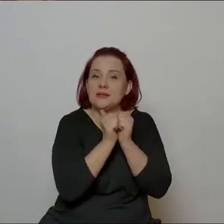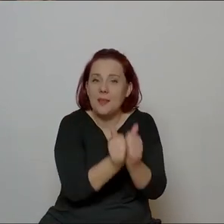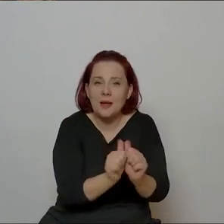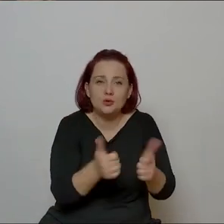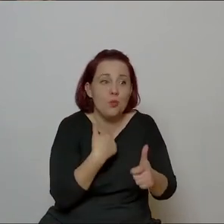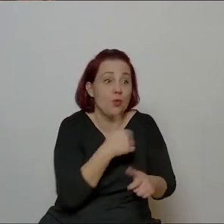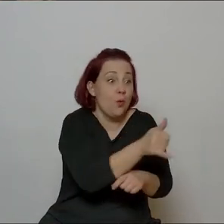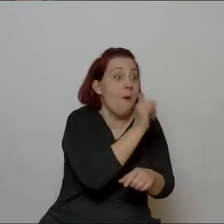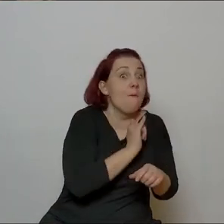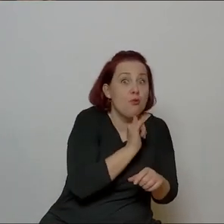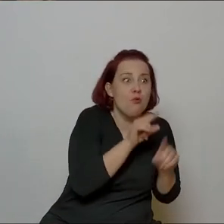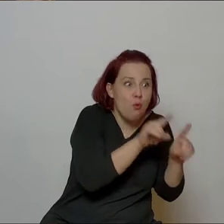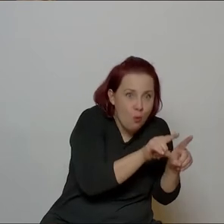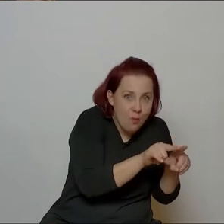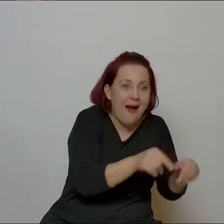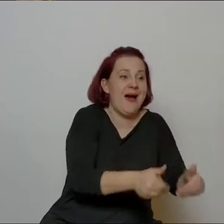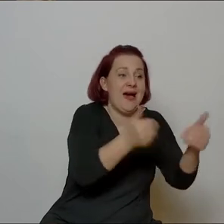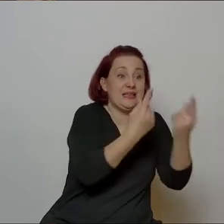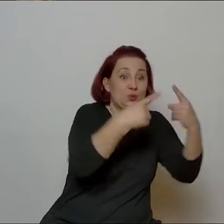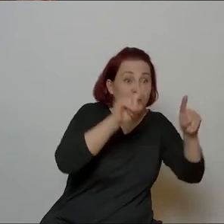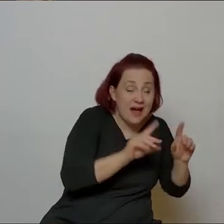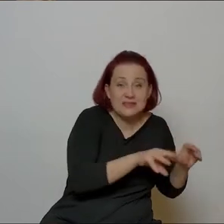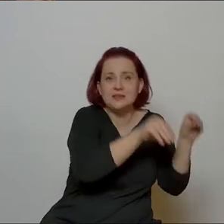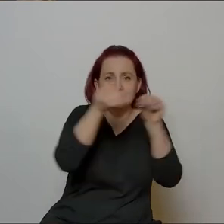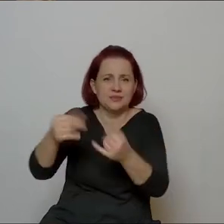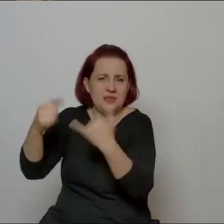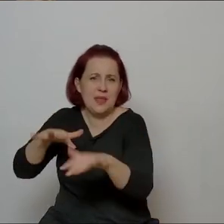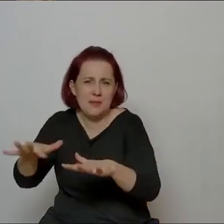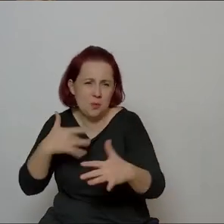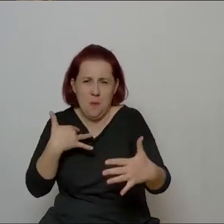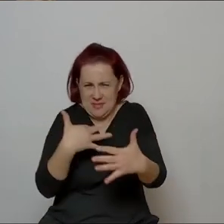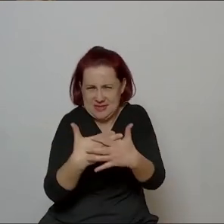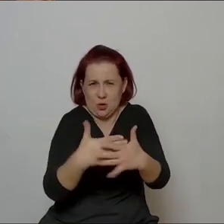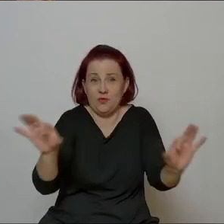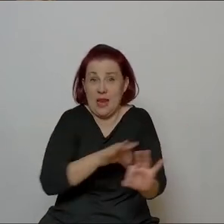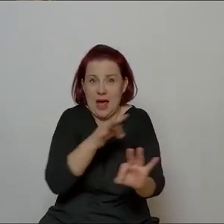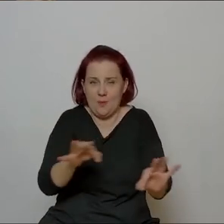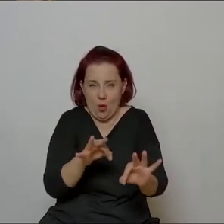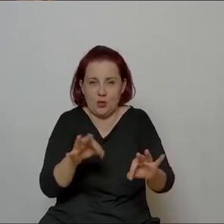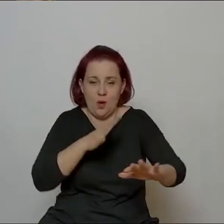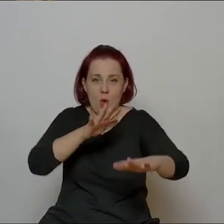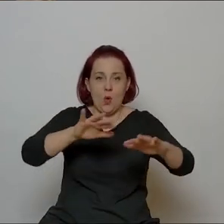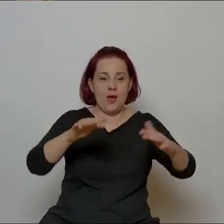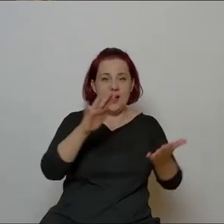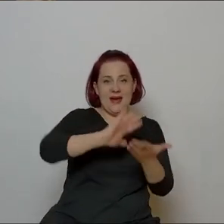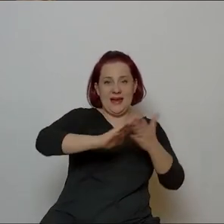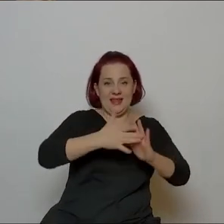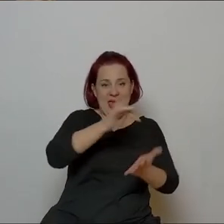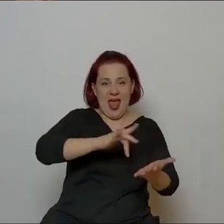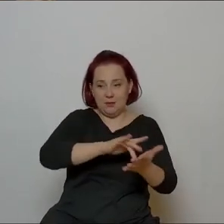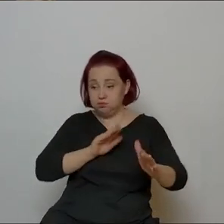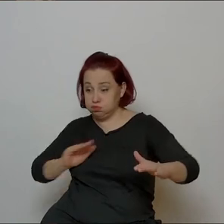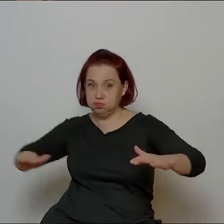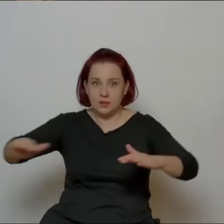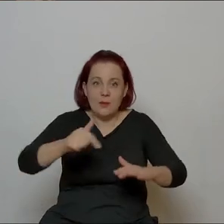filharmonii do Teatru Słowackiego. To jest bardzo niedaleko. Wtedy można było jechać koło Plant. Ja byłam bardzo przejęta, że będę